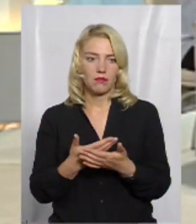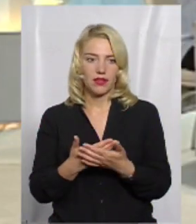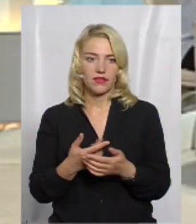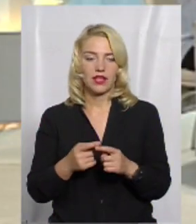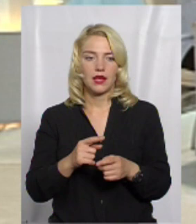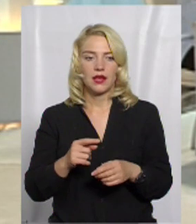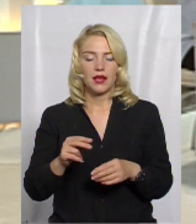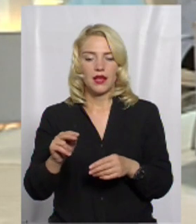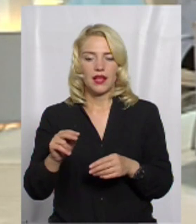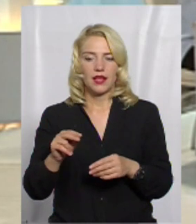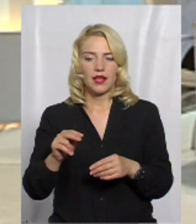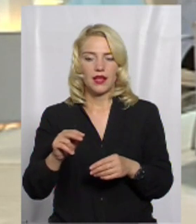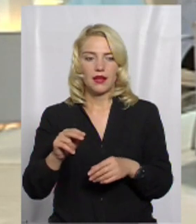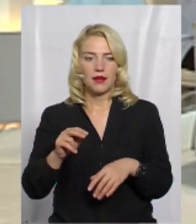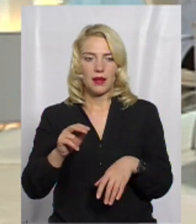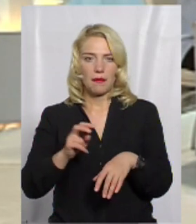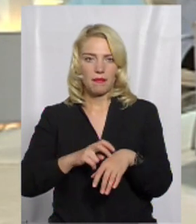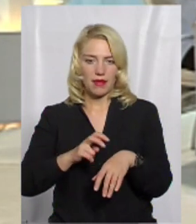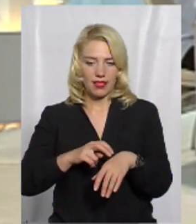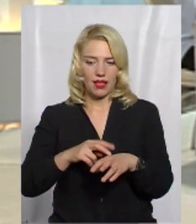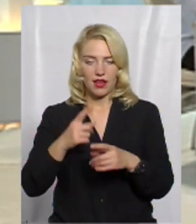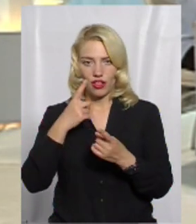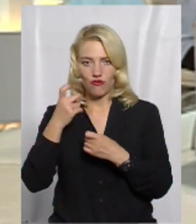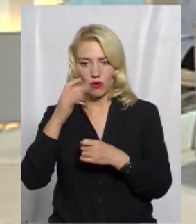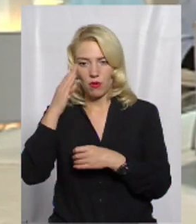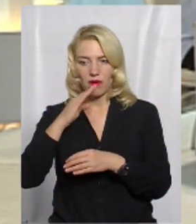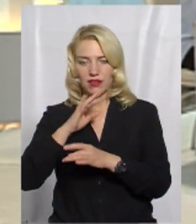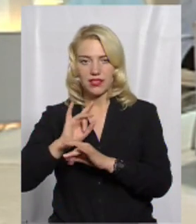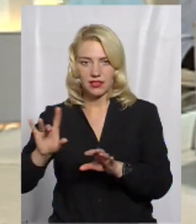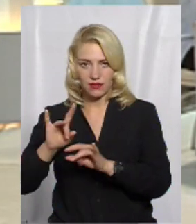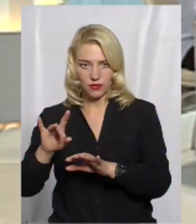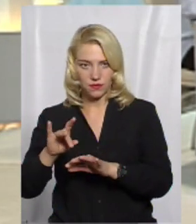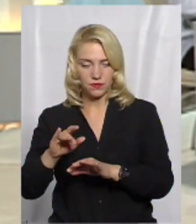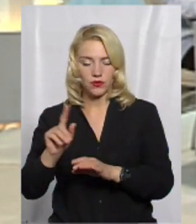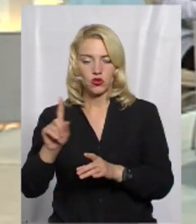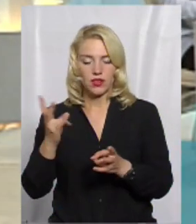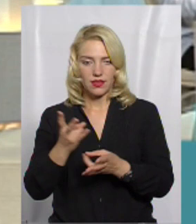педіатри інформують батьків про те, що треба вакцинувати маленьких дітей.